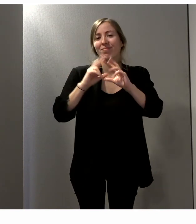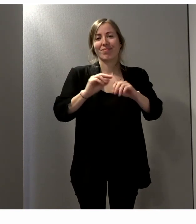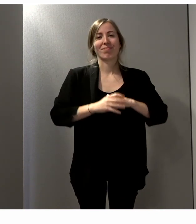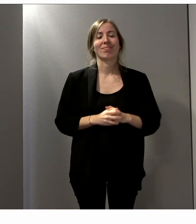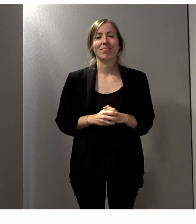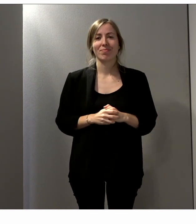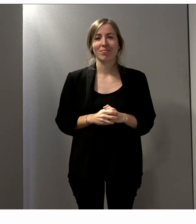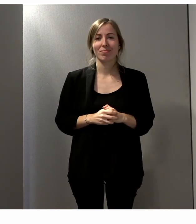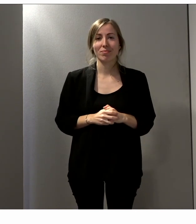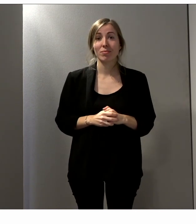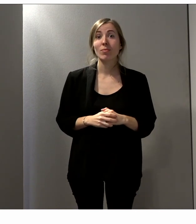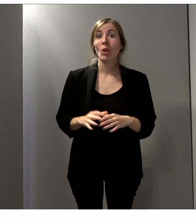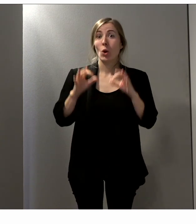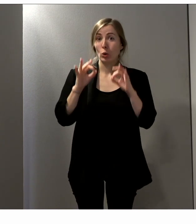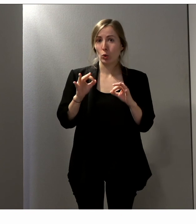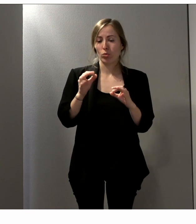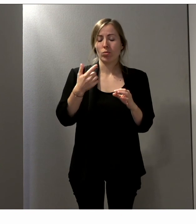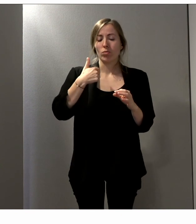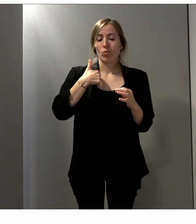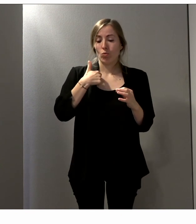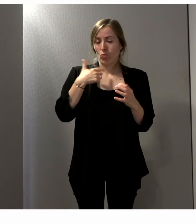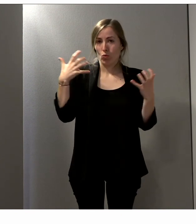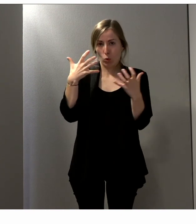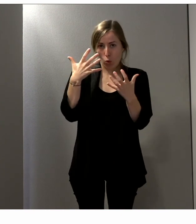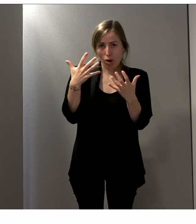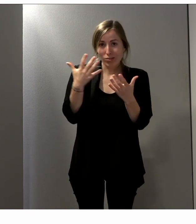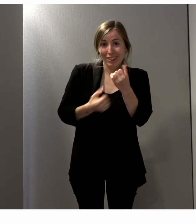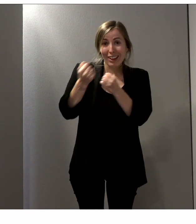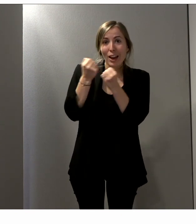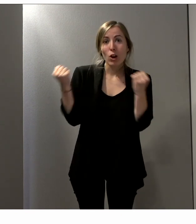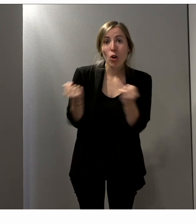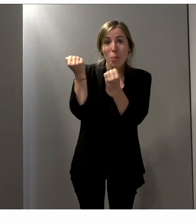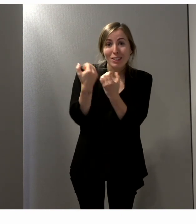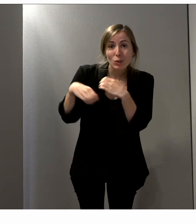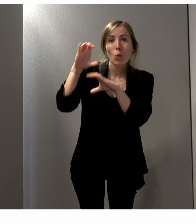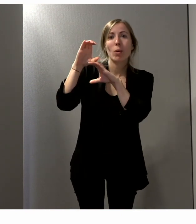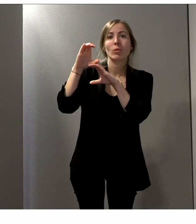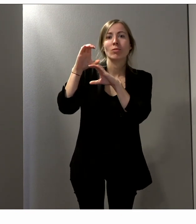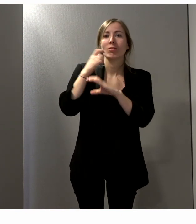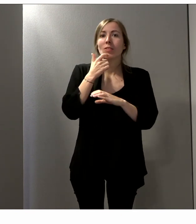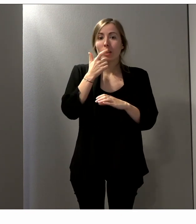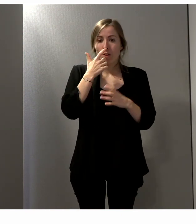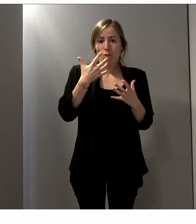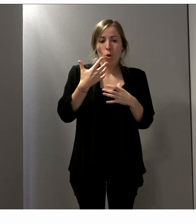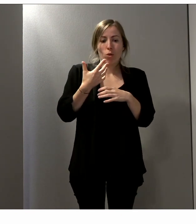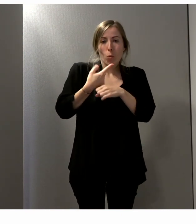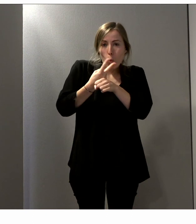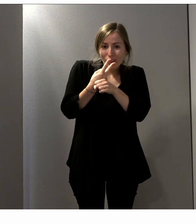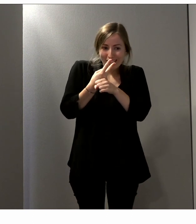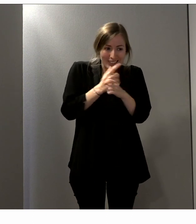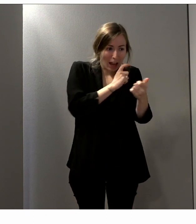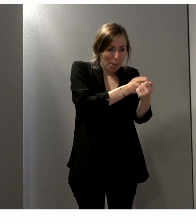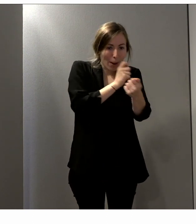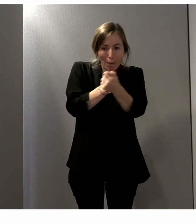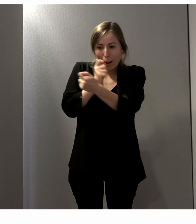souhaité vraiment faire une campagne complémentaire,'est-à-dire avoir des outils qui s'adressent aux différentes parties prenantes.